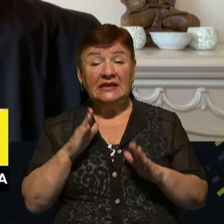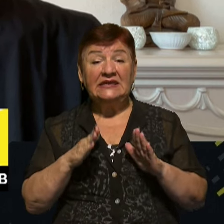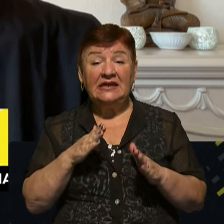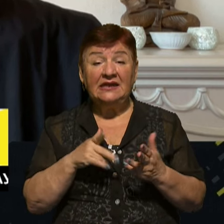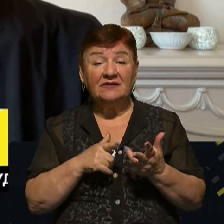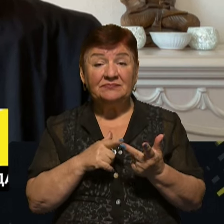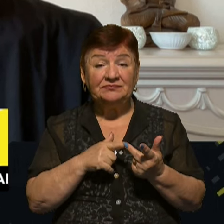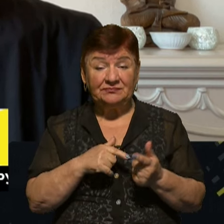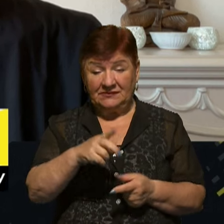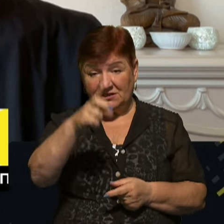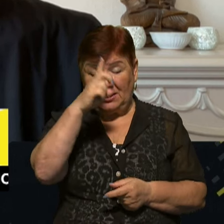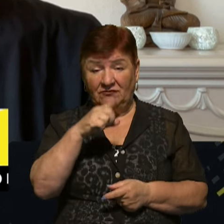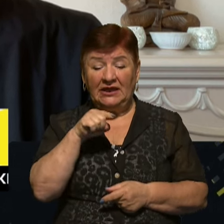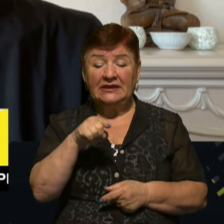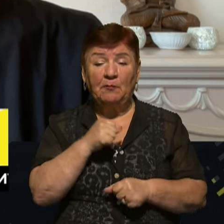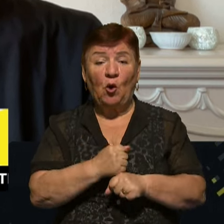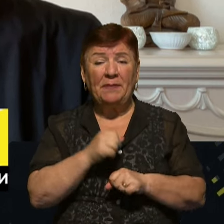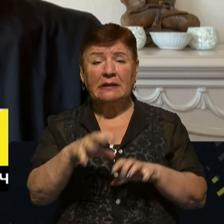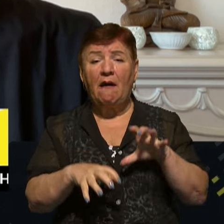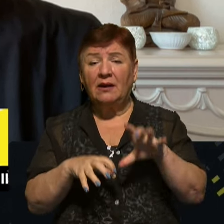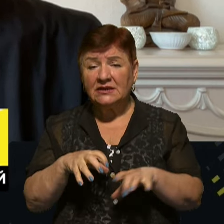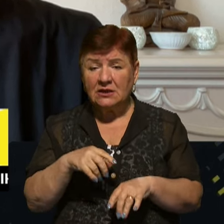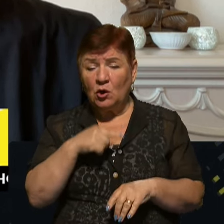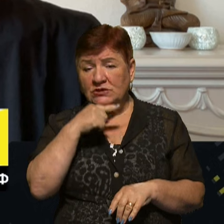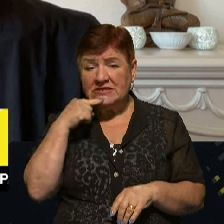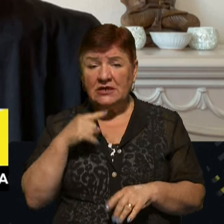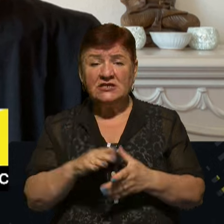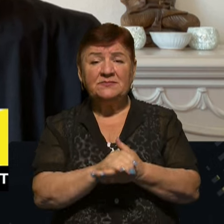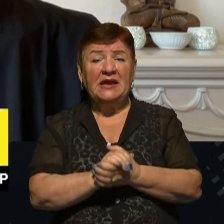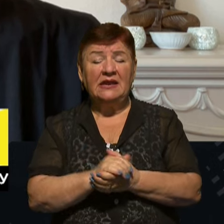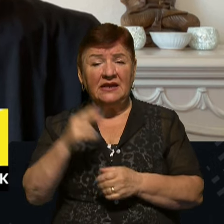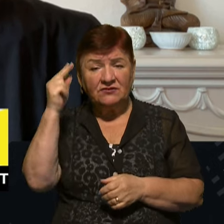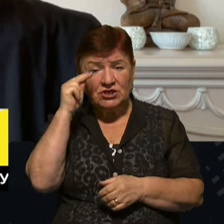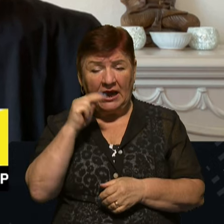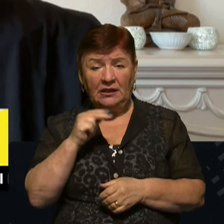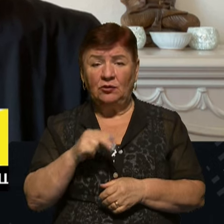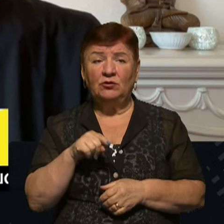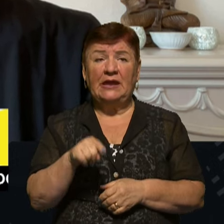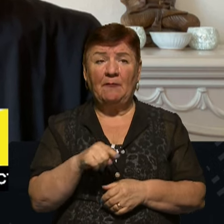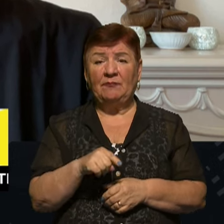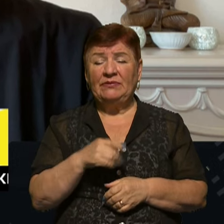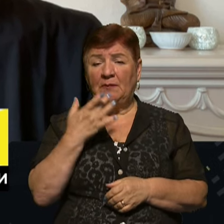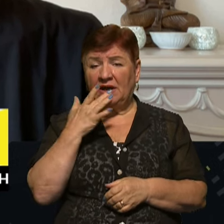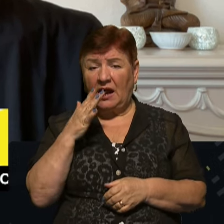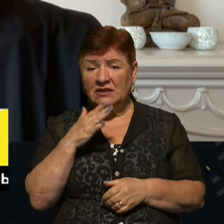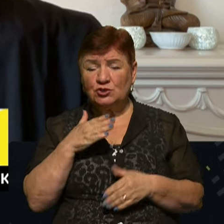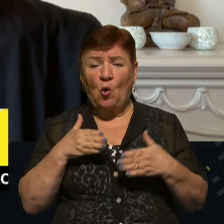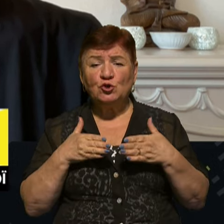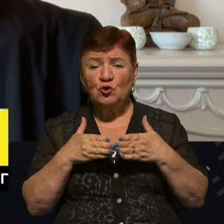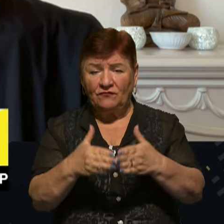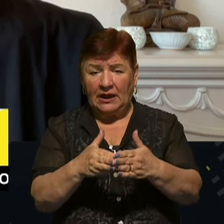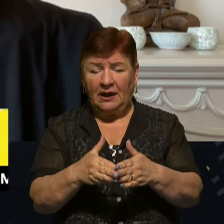націй та держав і чинить там агресію. Вони з росіянами проводять спільні навчання, топлять моделі американського підводного човна